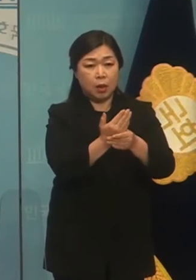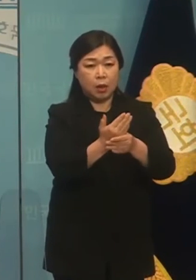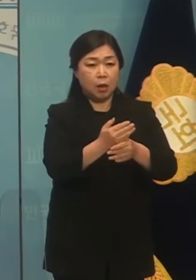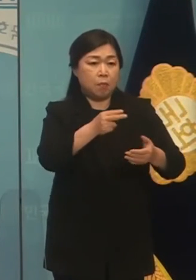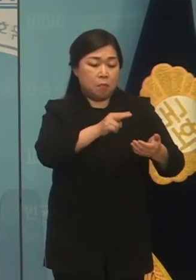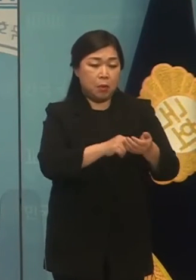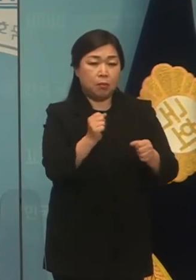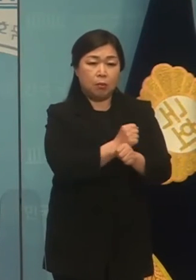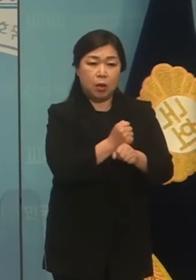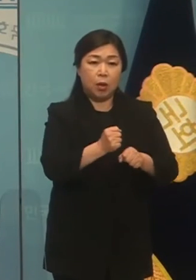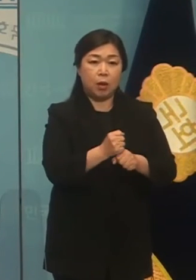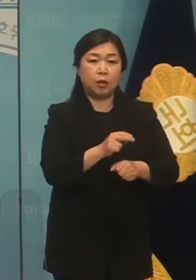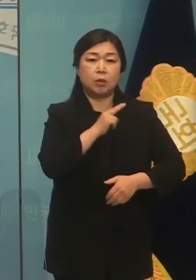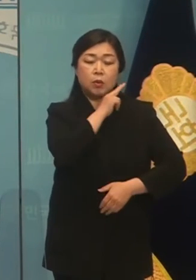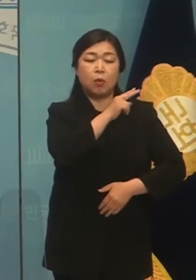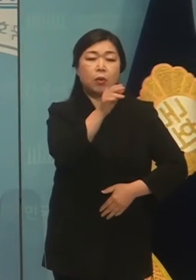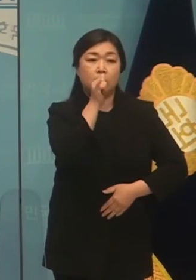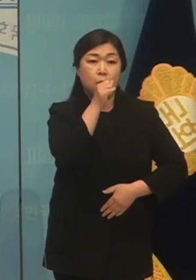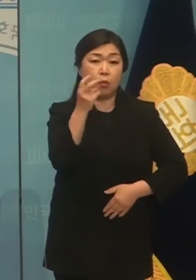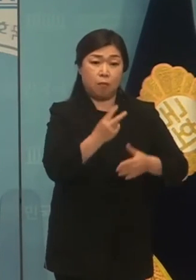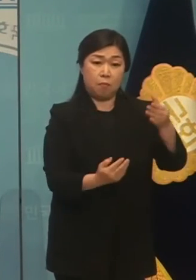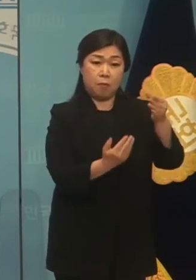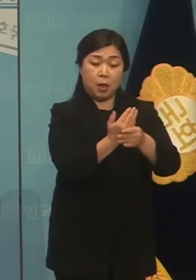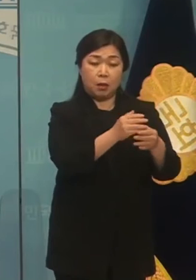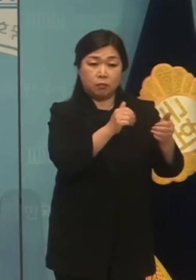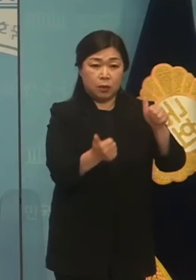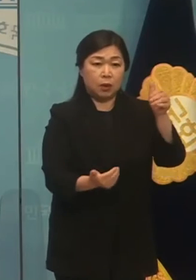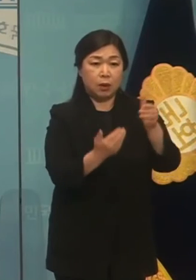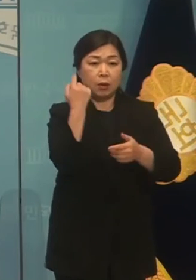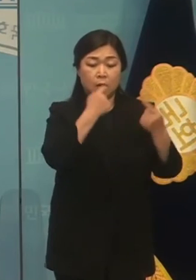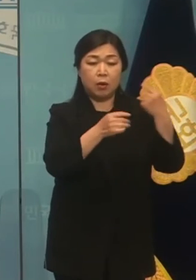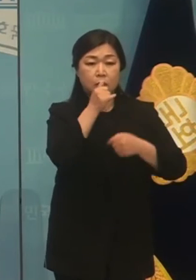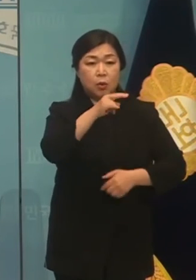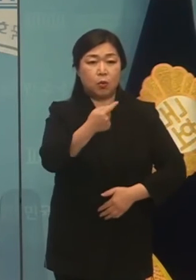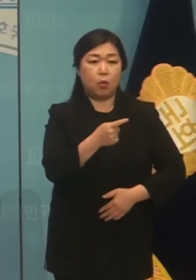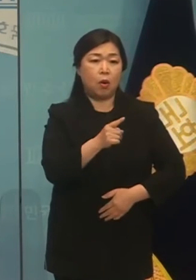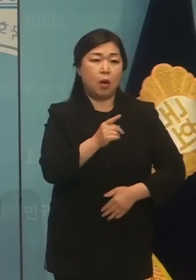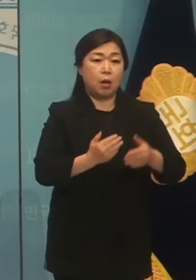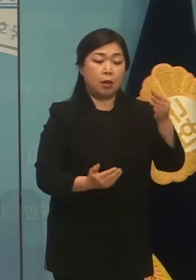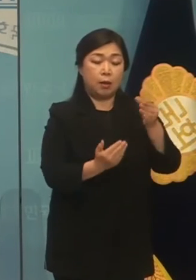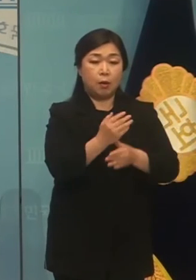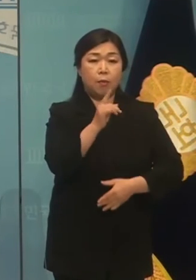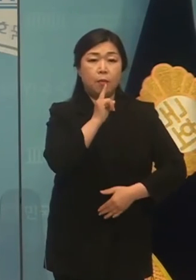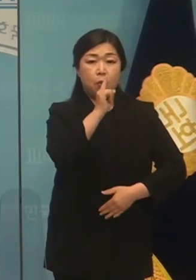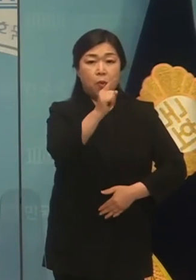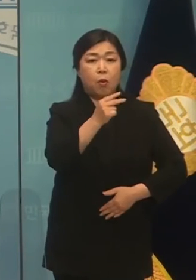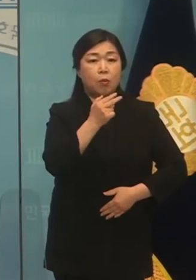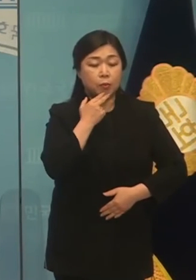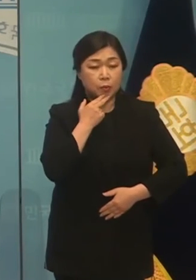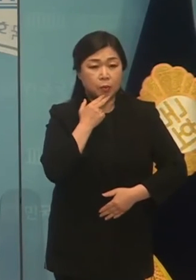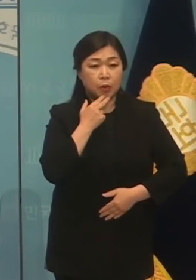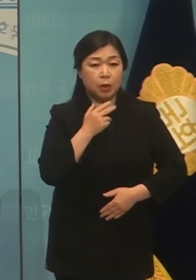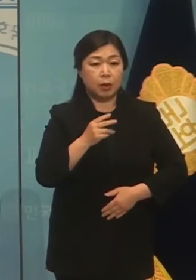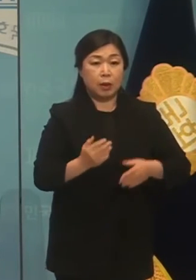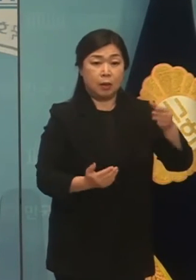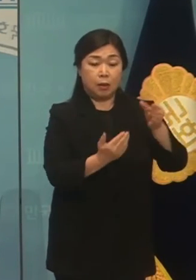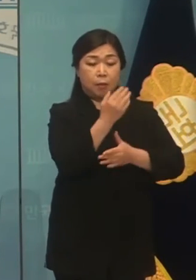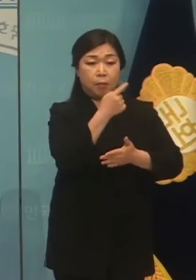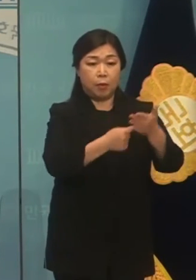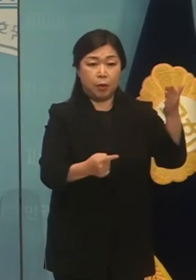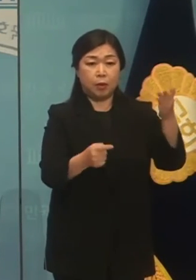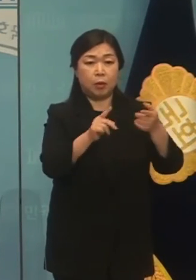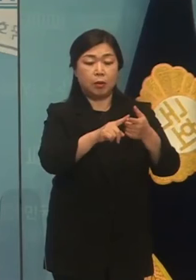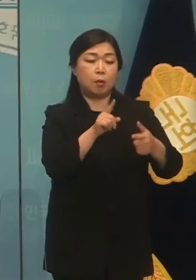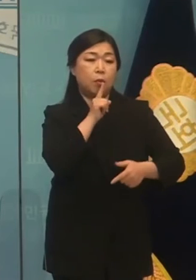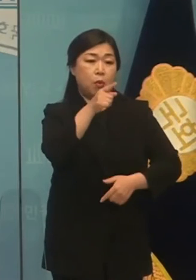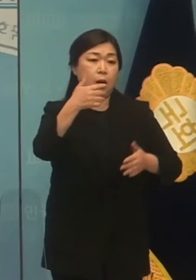제기되고 있으며 산재가 일어나도 다수 사건을 보고하지 않은 산재 미보고 사업장으로도 악명이